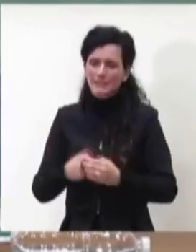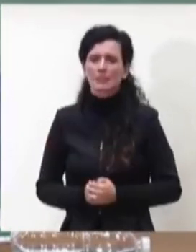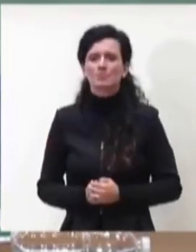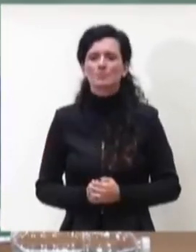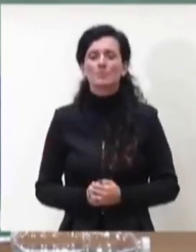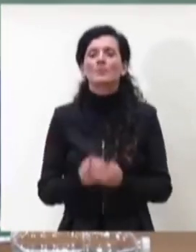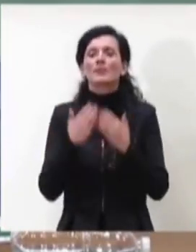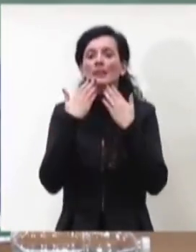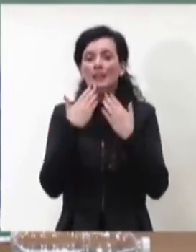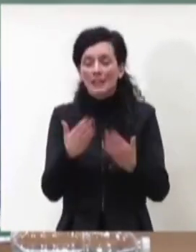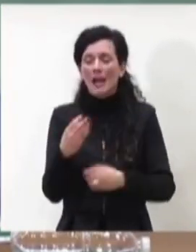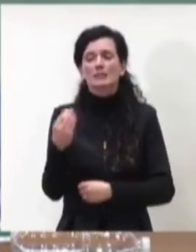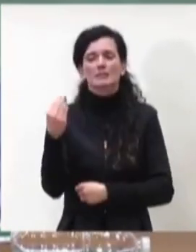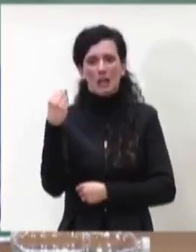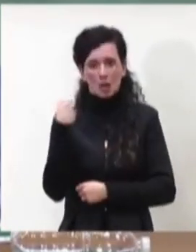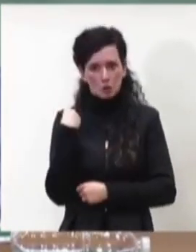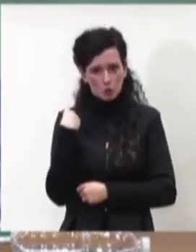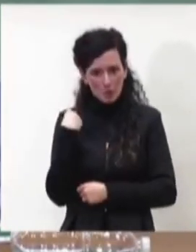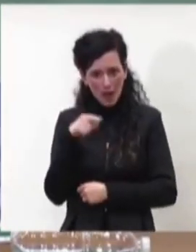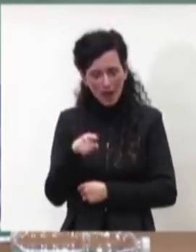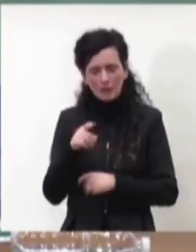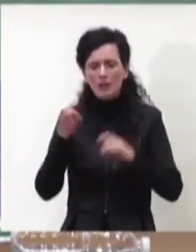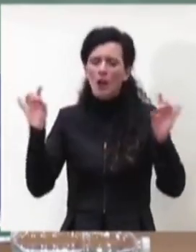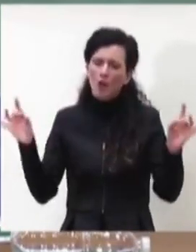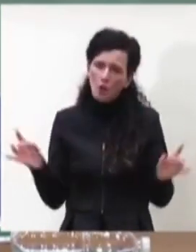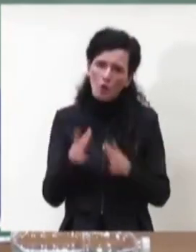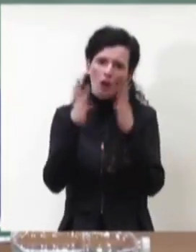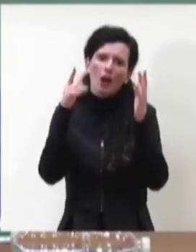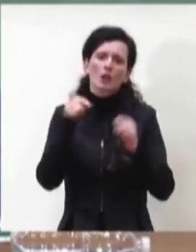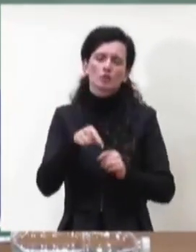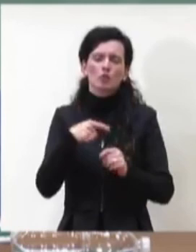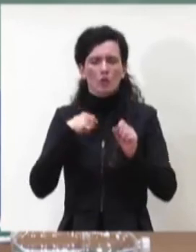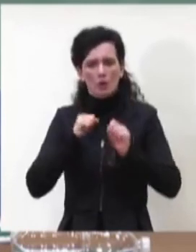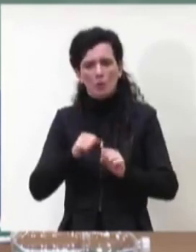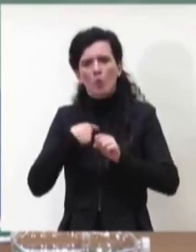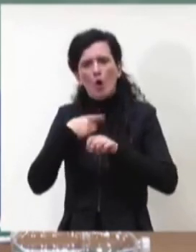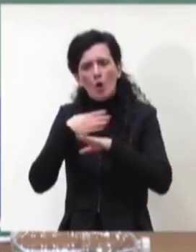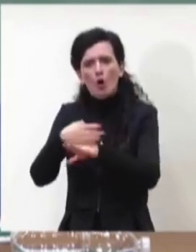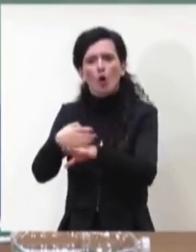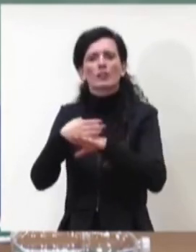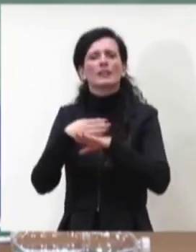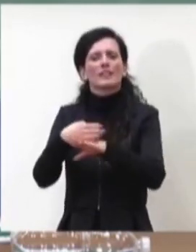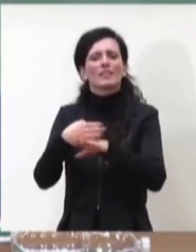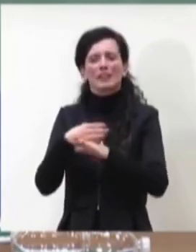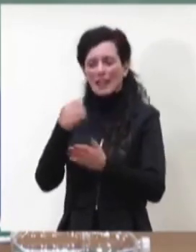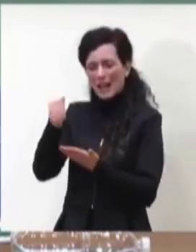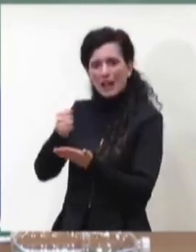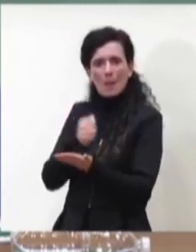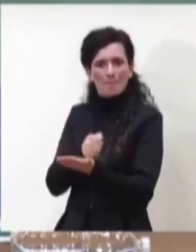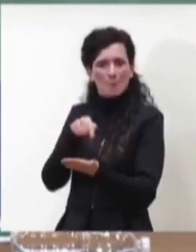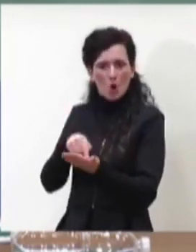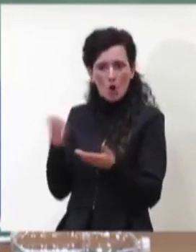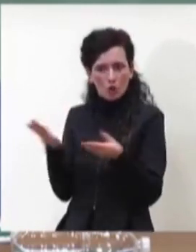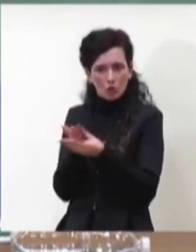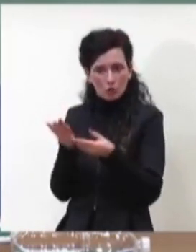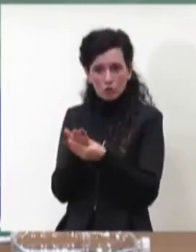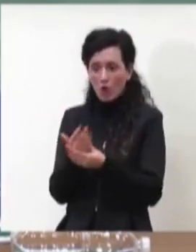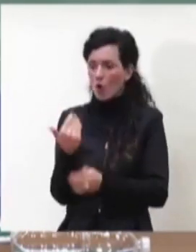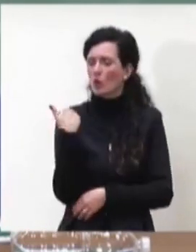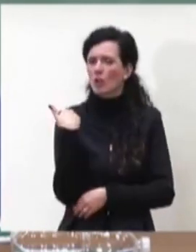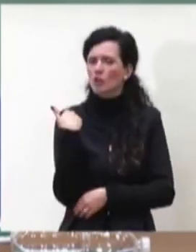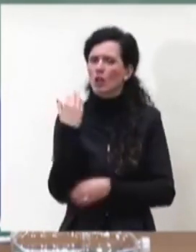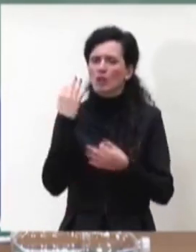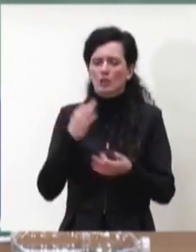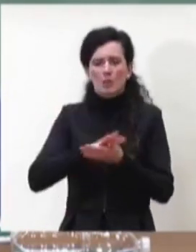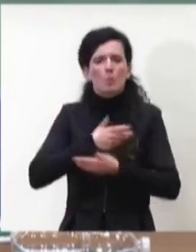la domanda questa mi offre veramente l'opportunità di condividere un rapporto il più recente che abbiamo pubblicato come